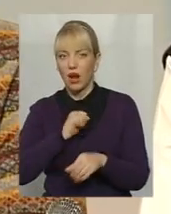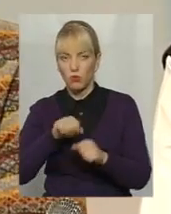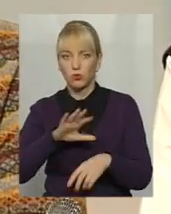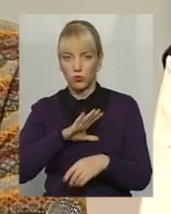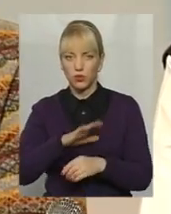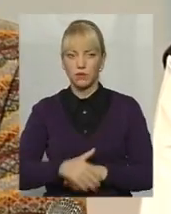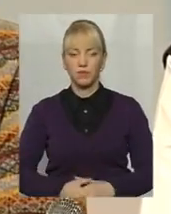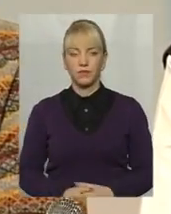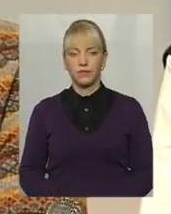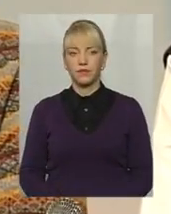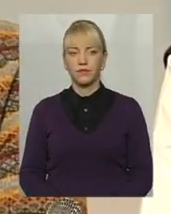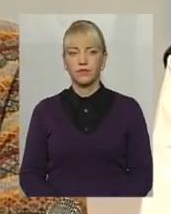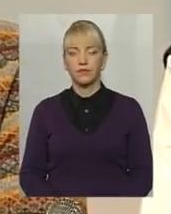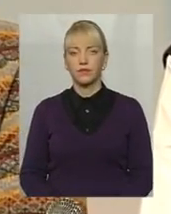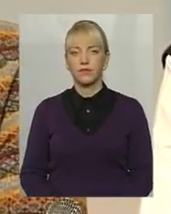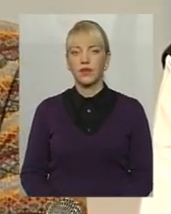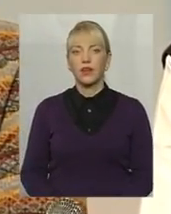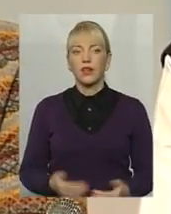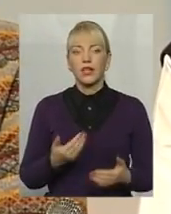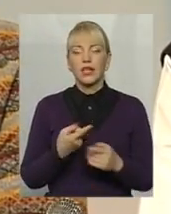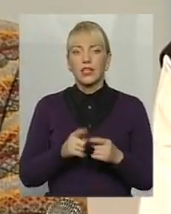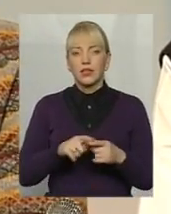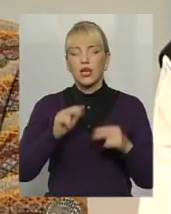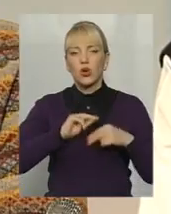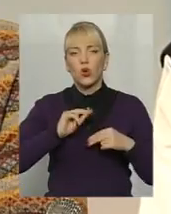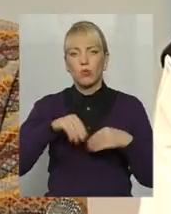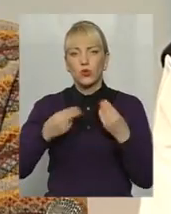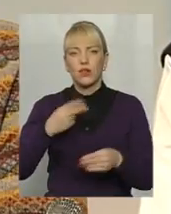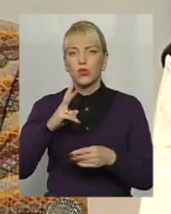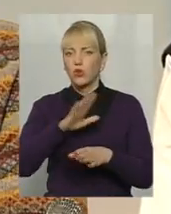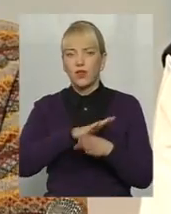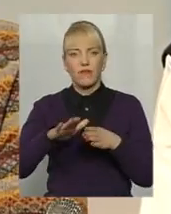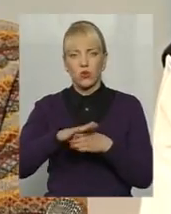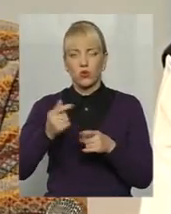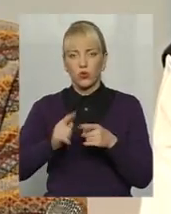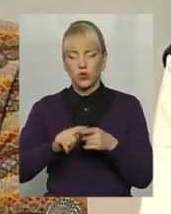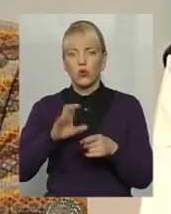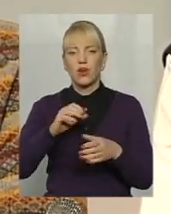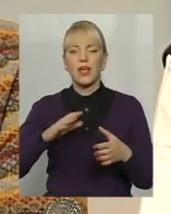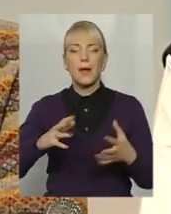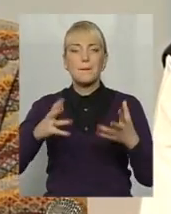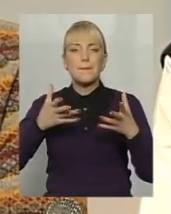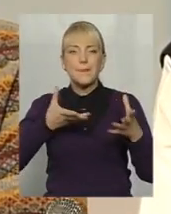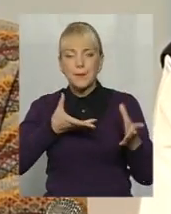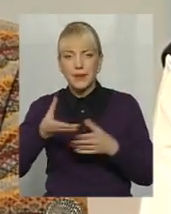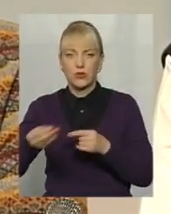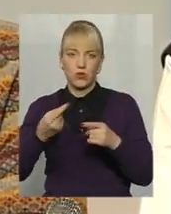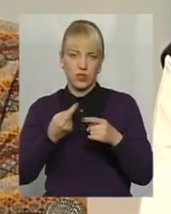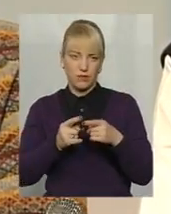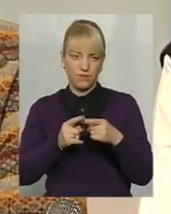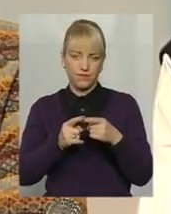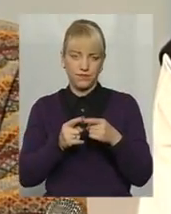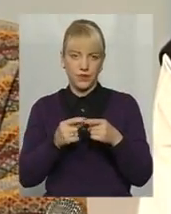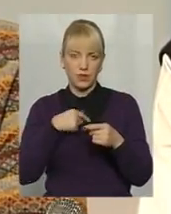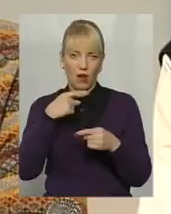відбутися в тих роботодавців, які не завжди до цього дотримуються законодавства. І фактично механізму впливу в цьому плані, я говорю